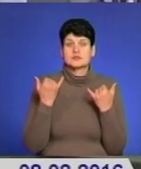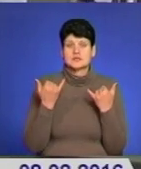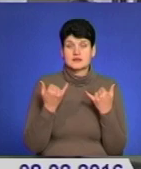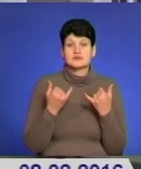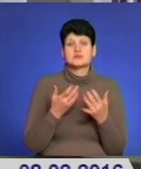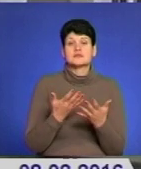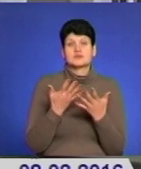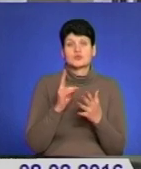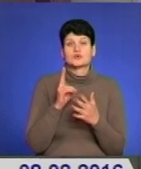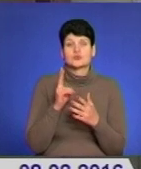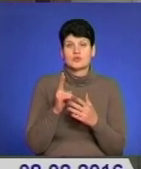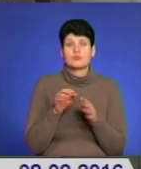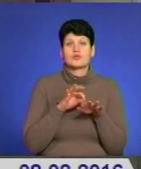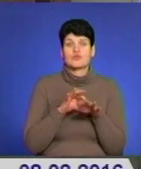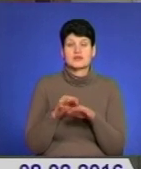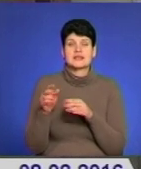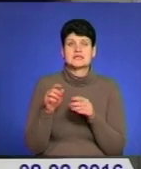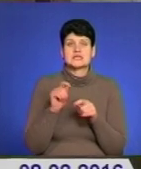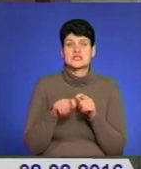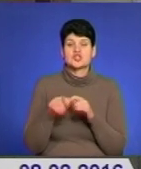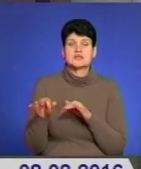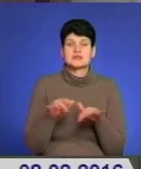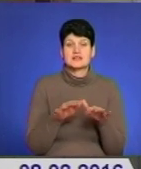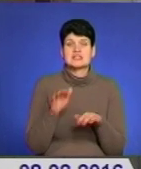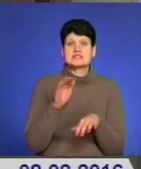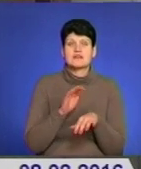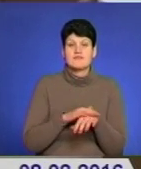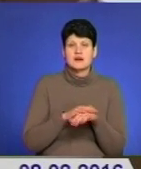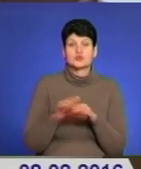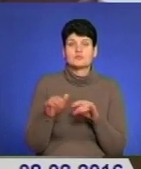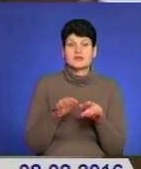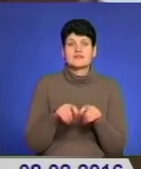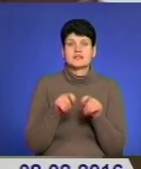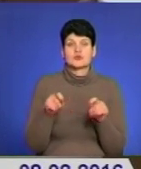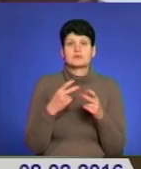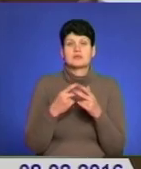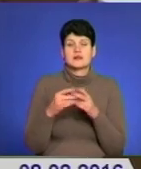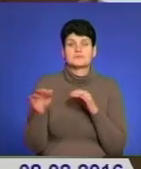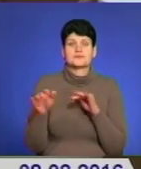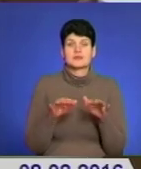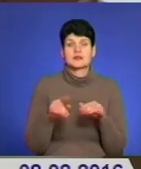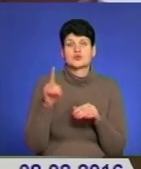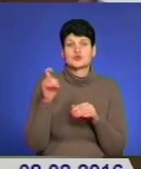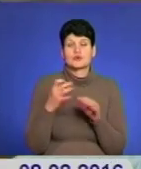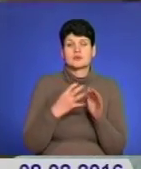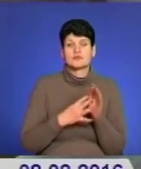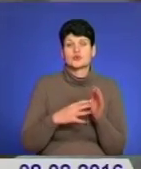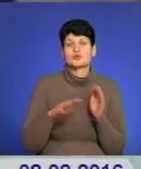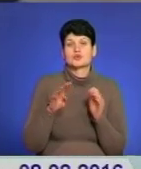встановлено. Проводяться слідчі заходи. За фактом шахрайських дій відкрито кримінальне провадження згідно статті 190